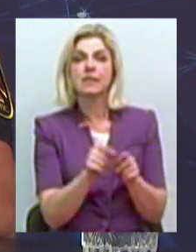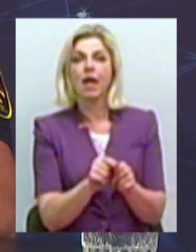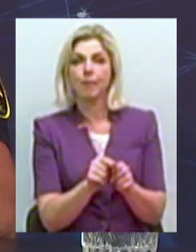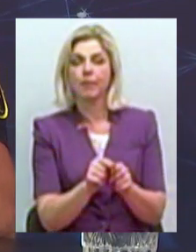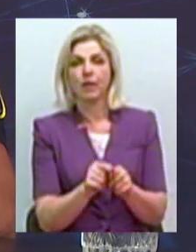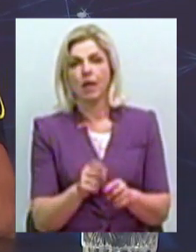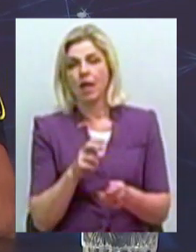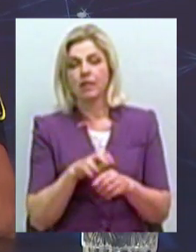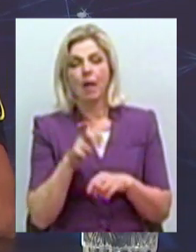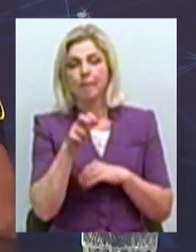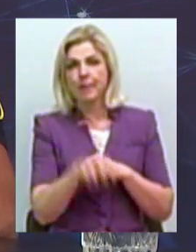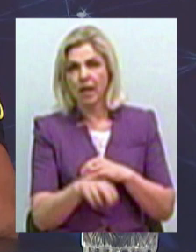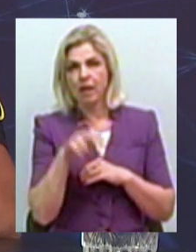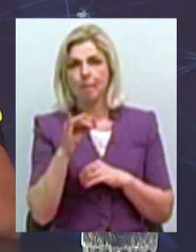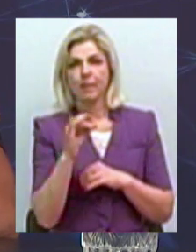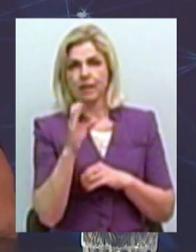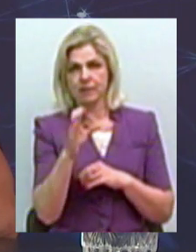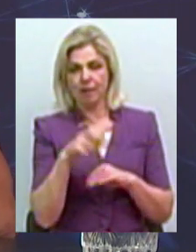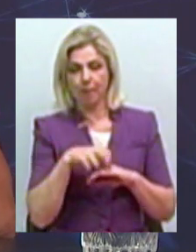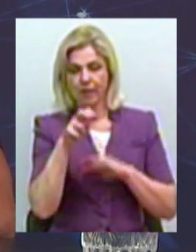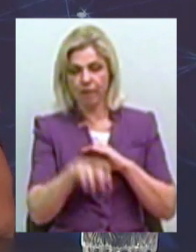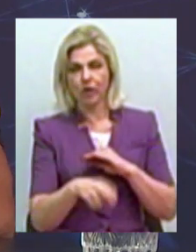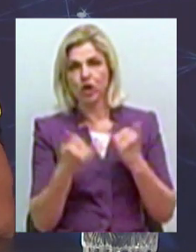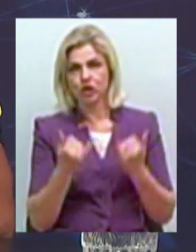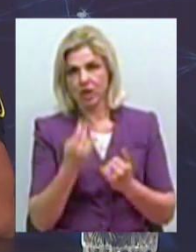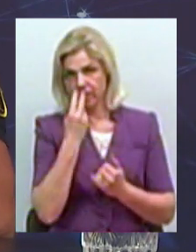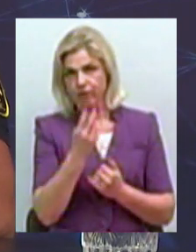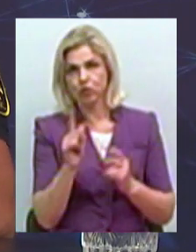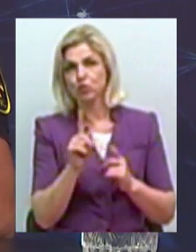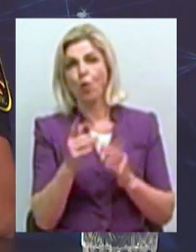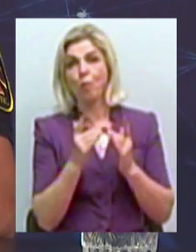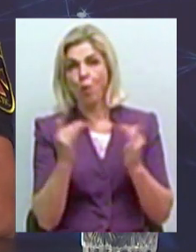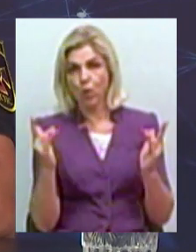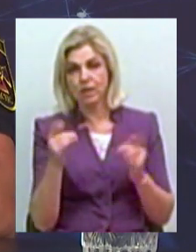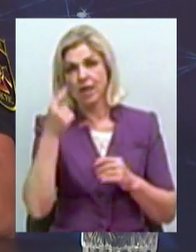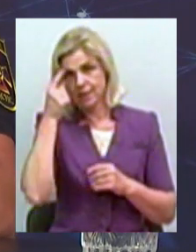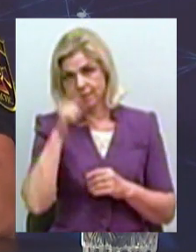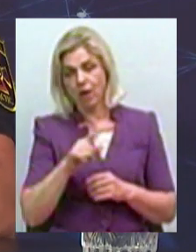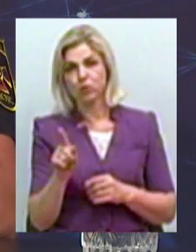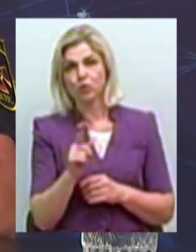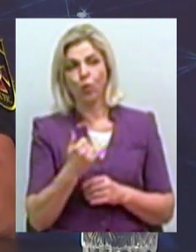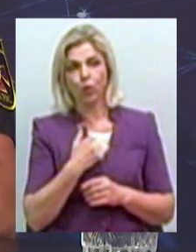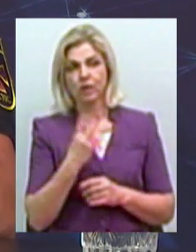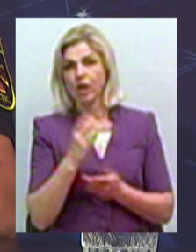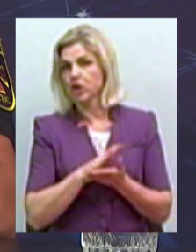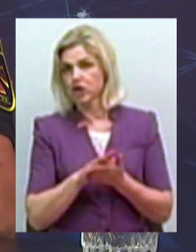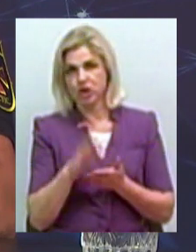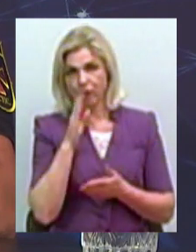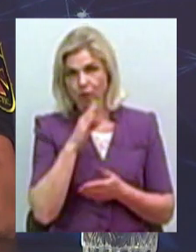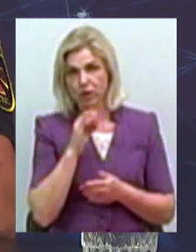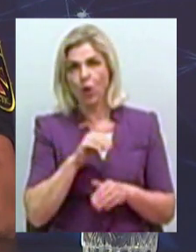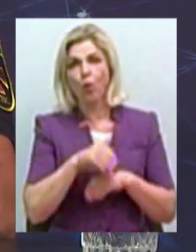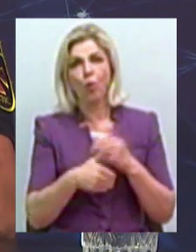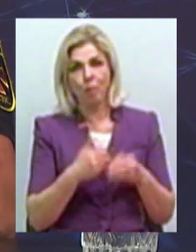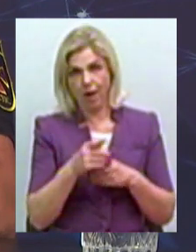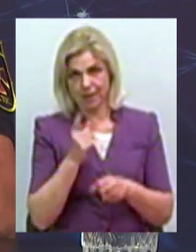Не прийгати з пірсів. Те, що ми бачимо зараз на мосту у нас, навіть знаючи, що у нас не така чиста вода, і купатись